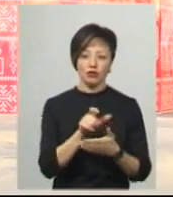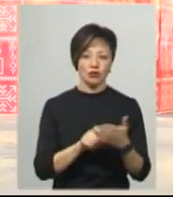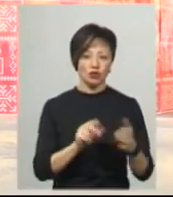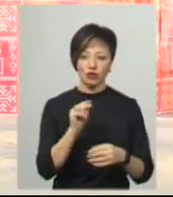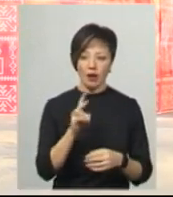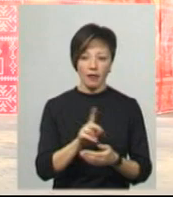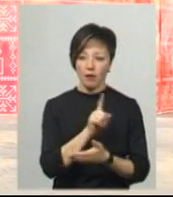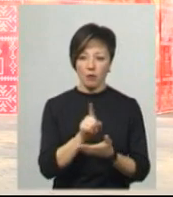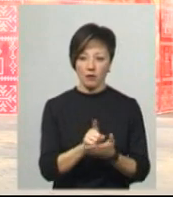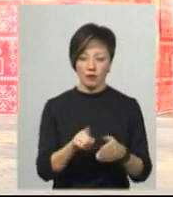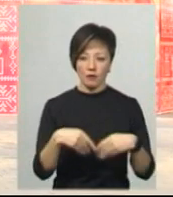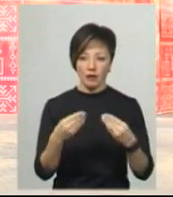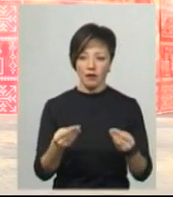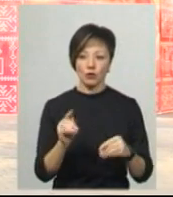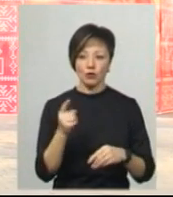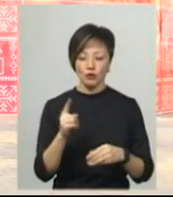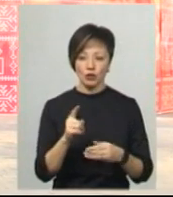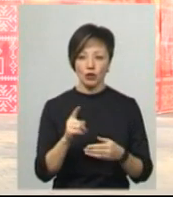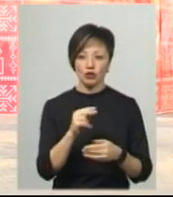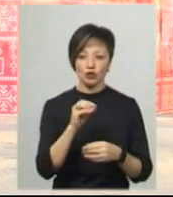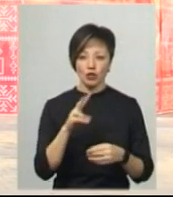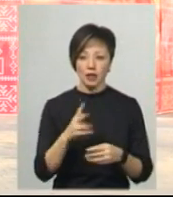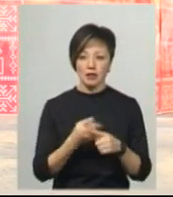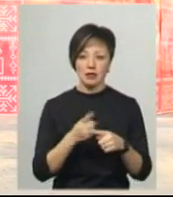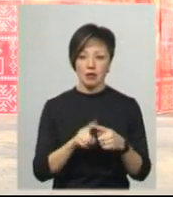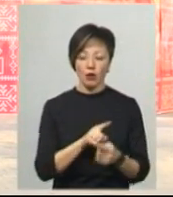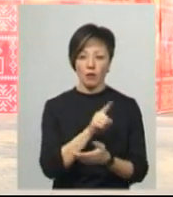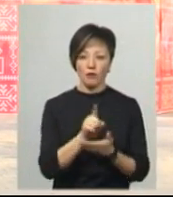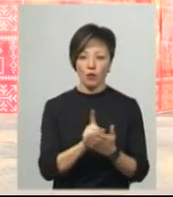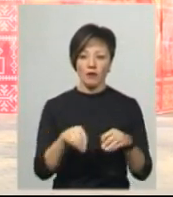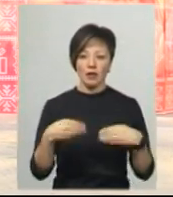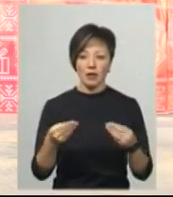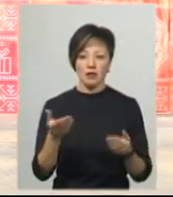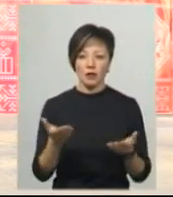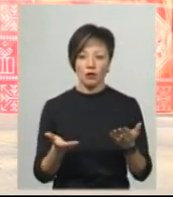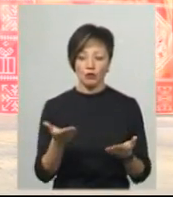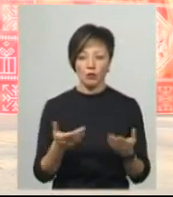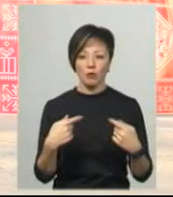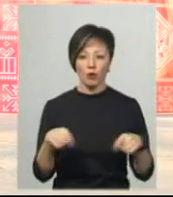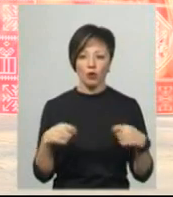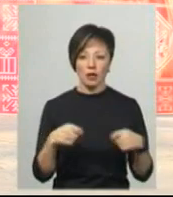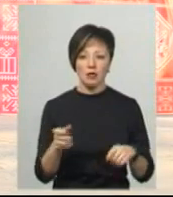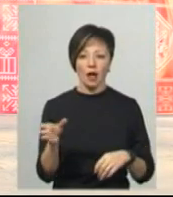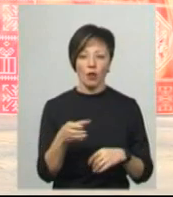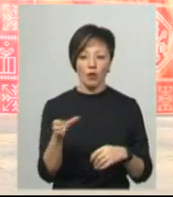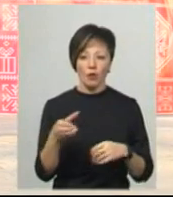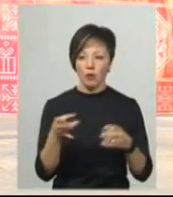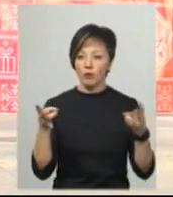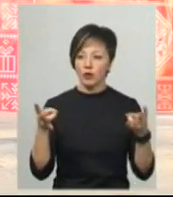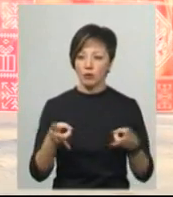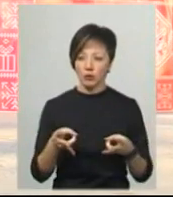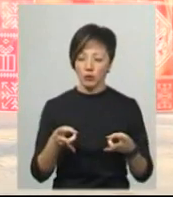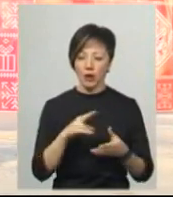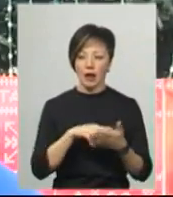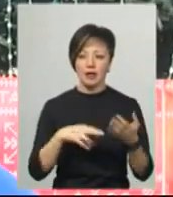'язані видавати, тому що фіскальний чек, це обов'язково видається, якщо продається алкоголь, який потребує